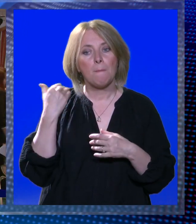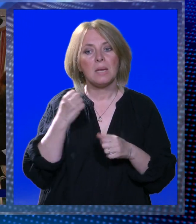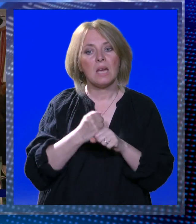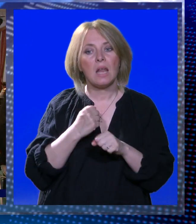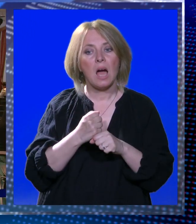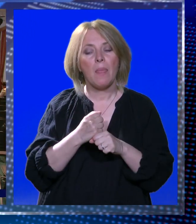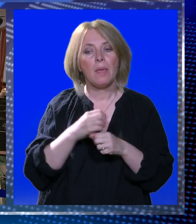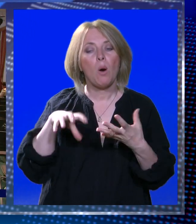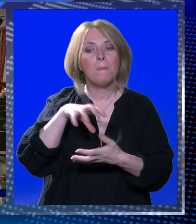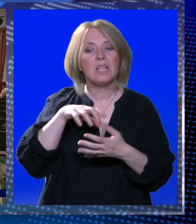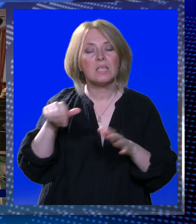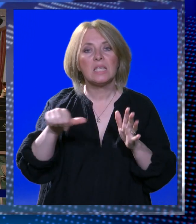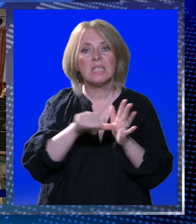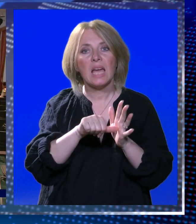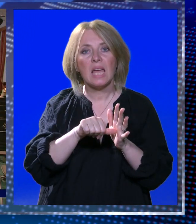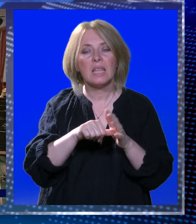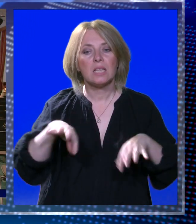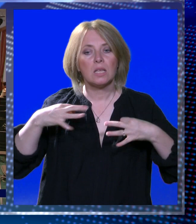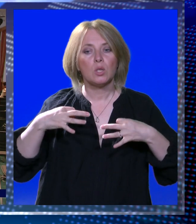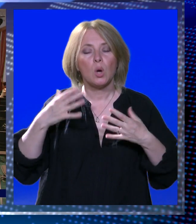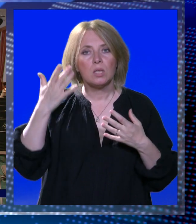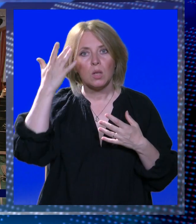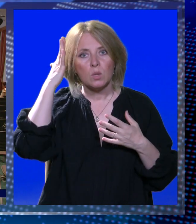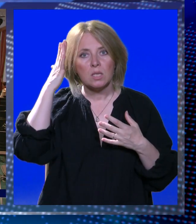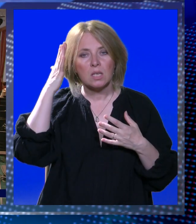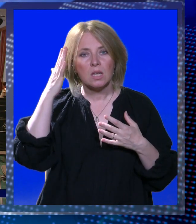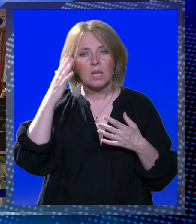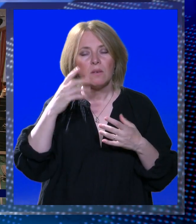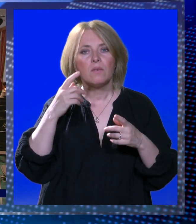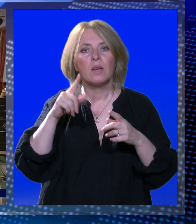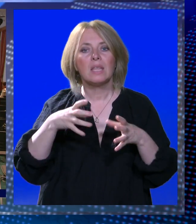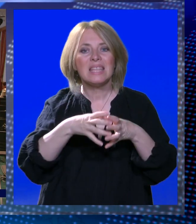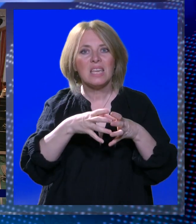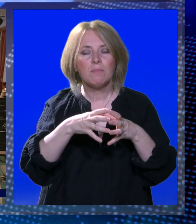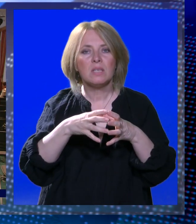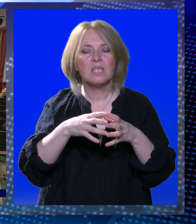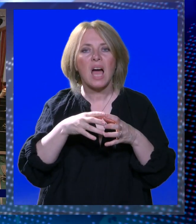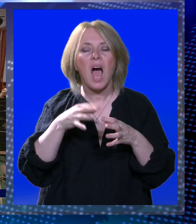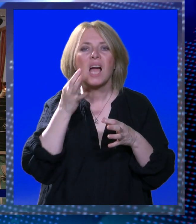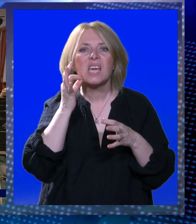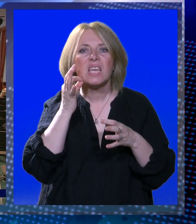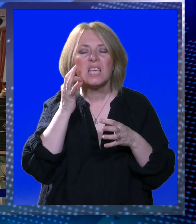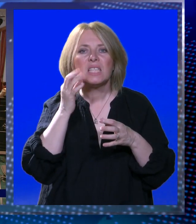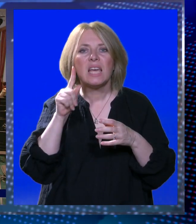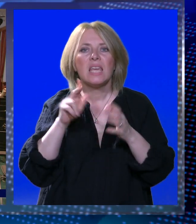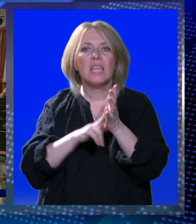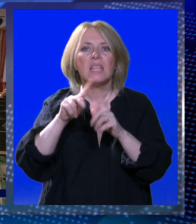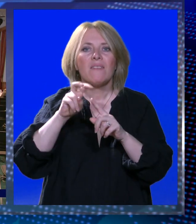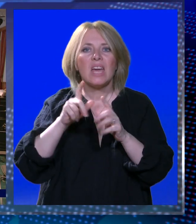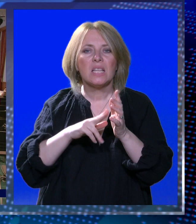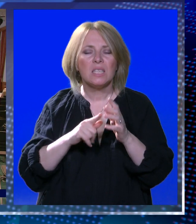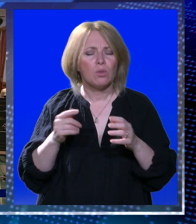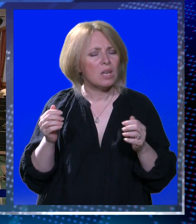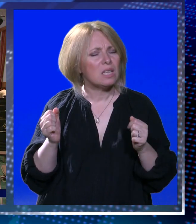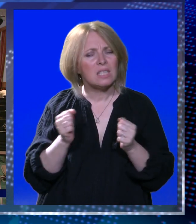Bidzarskom centru Centru za socijalnu skrbu u timove za krizne intervencije. Samo posebi su to jako